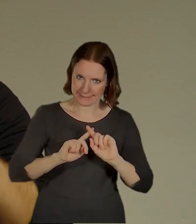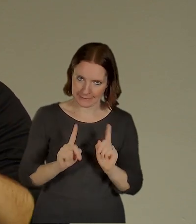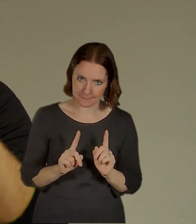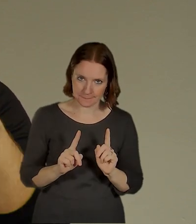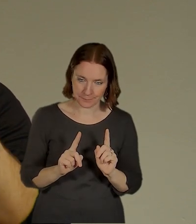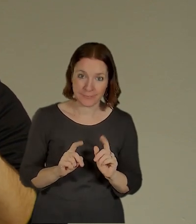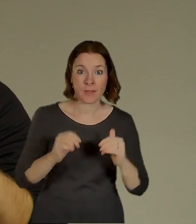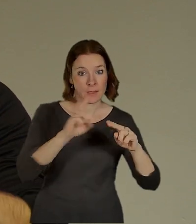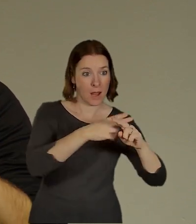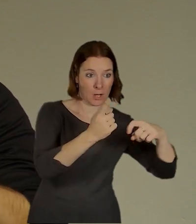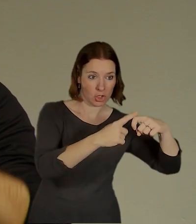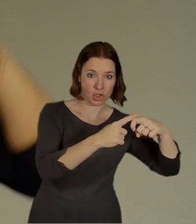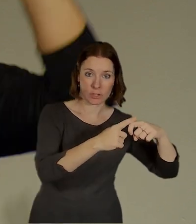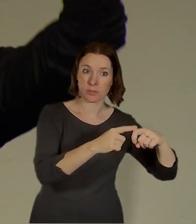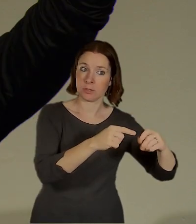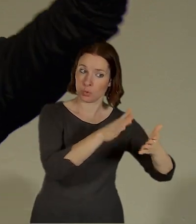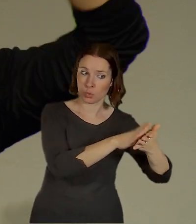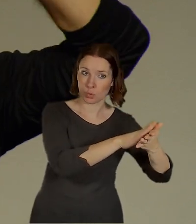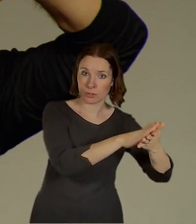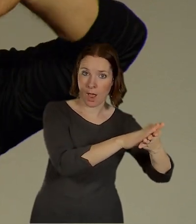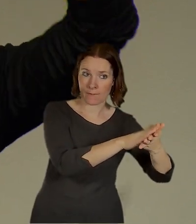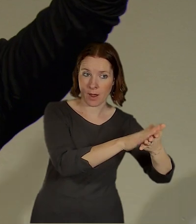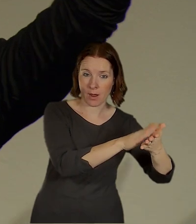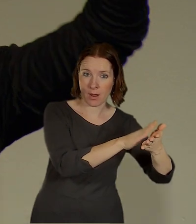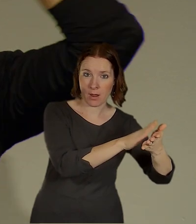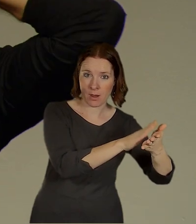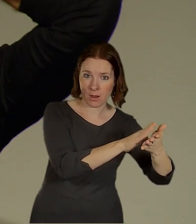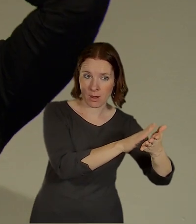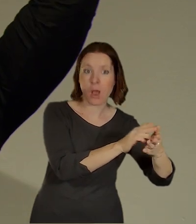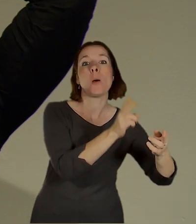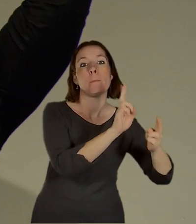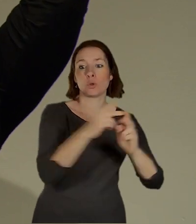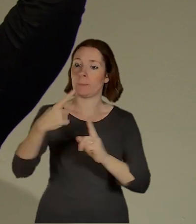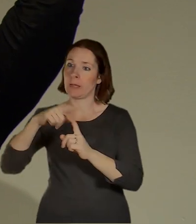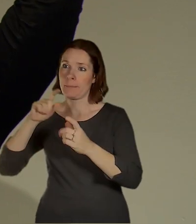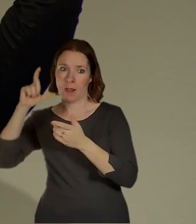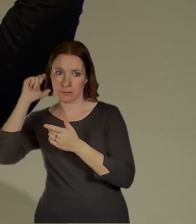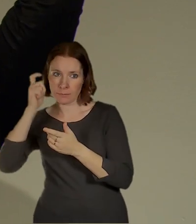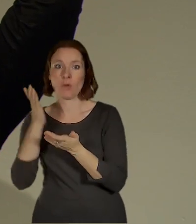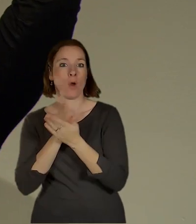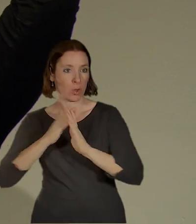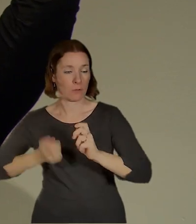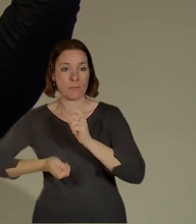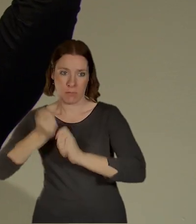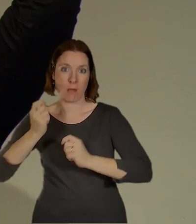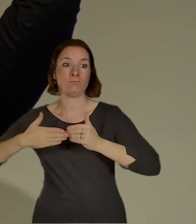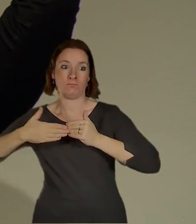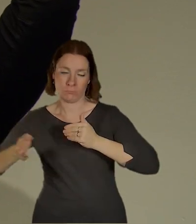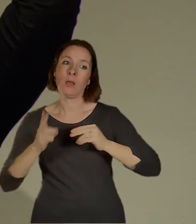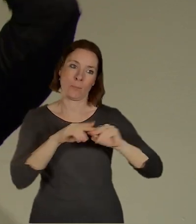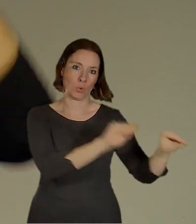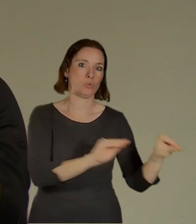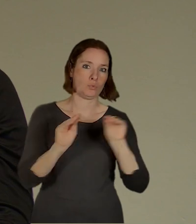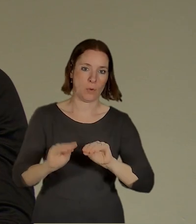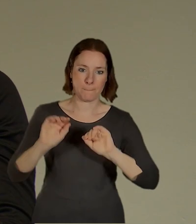knižecí bude fungovat jako knižecí do té doby, než bude možný kompletně tu funkci přeníst na tu platformu nad terminá smíchov.